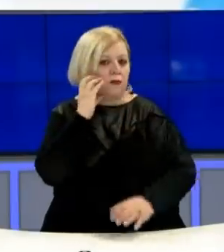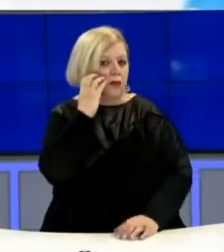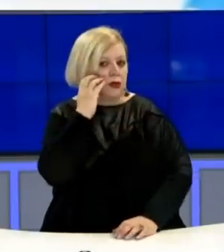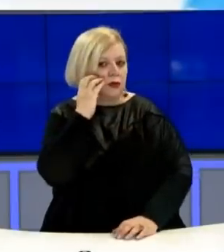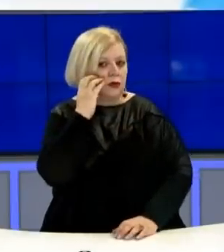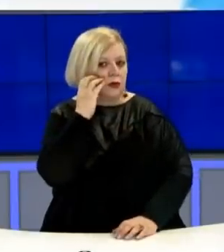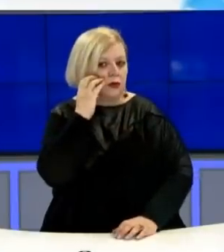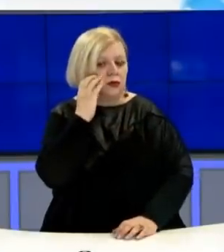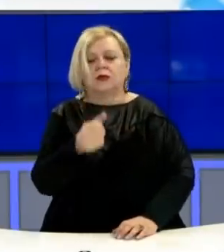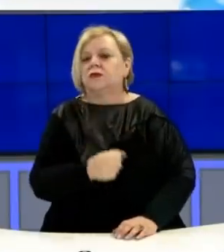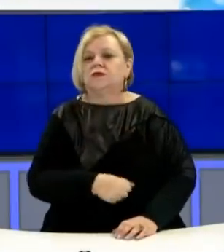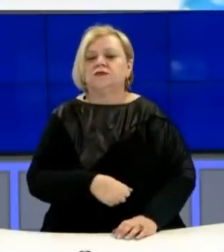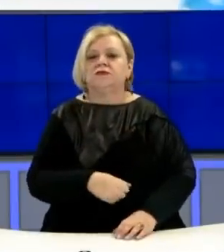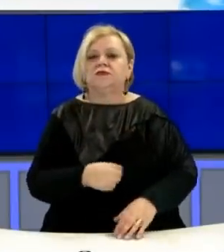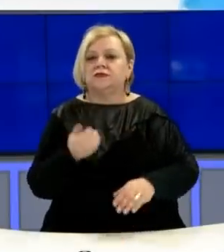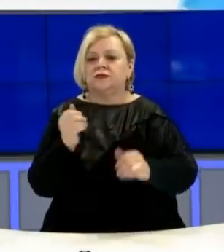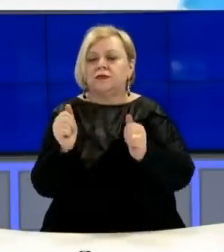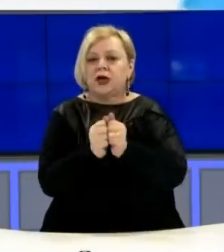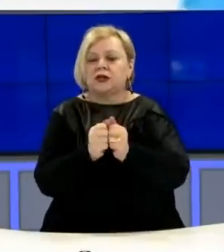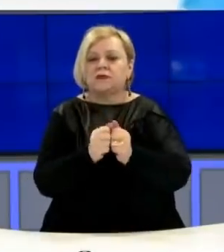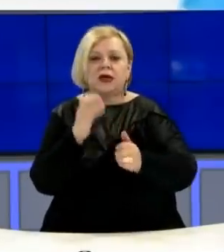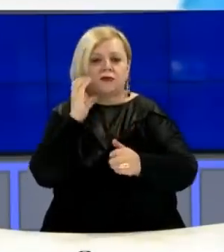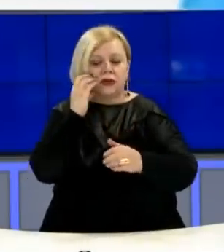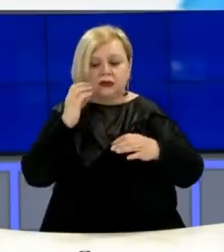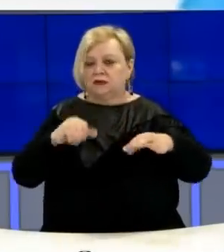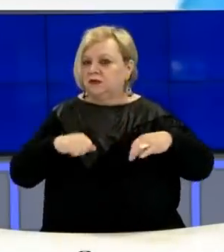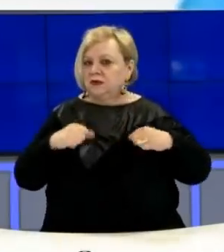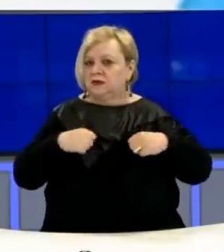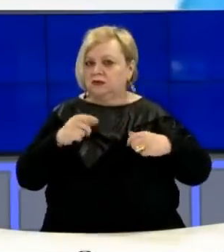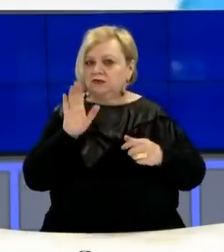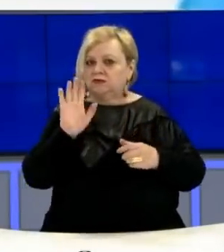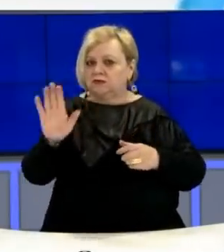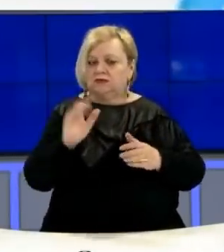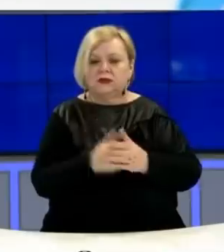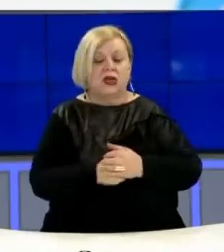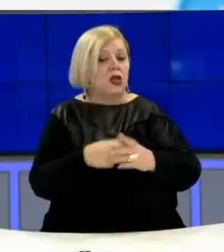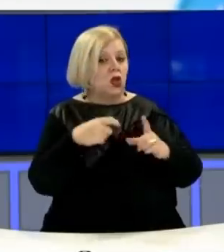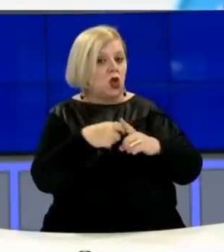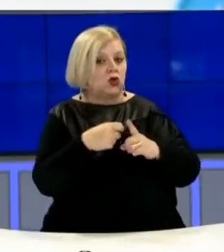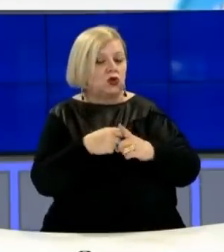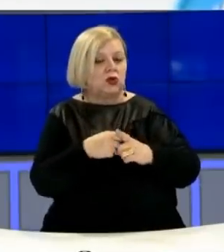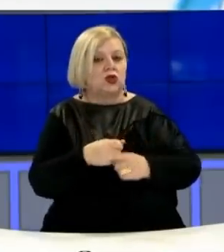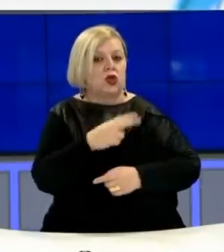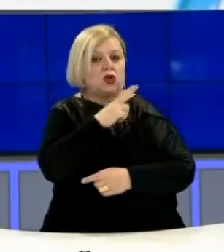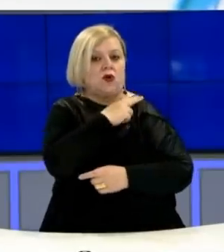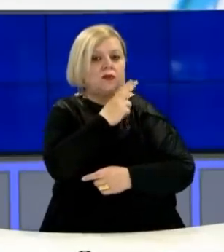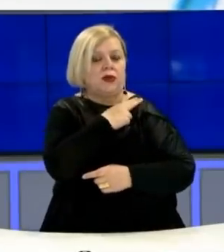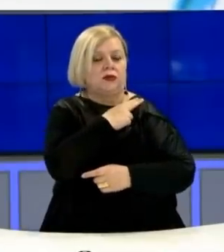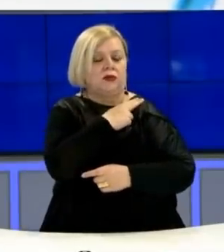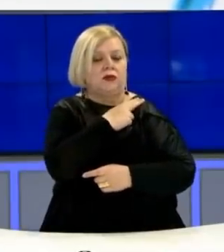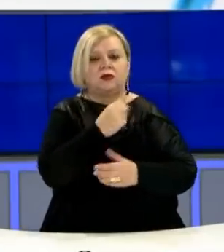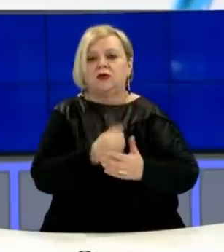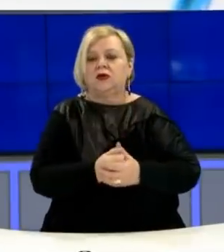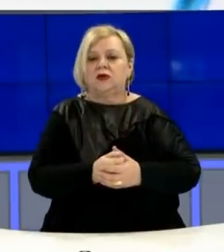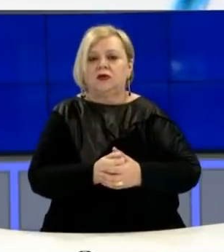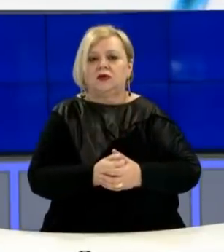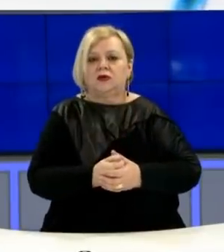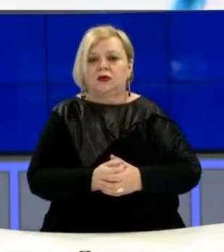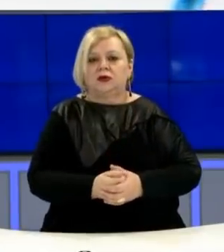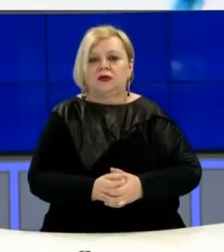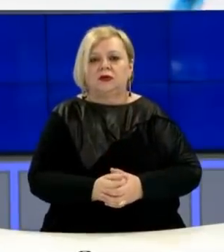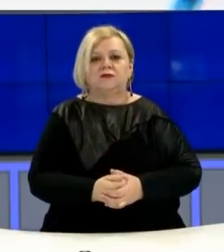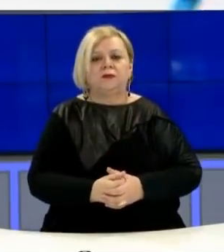prani të autoriteteve belge pasi atje jeton dhe vepran. Klokoqi ka shërbyrë si komandant edhe në njësin në Artan.